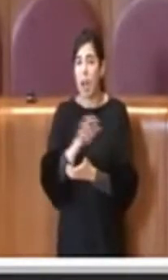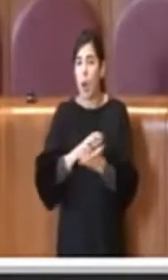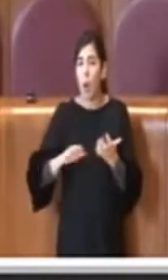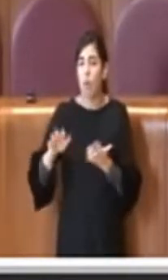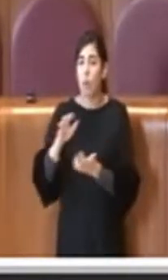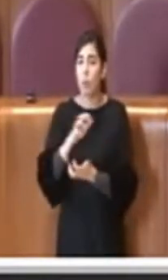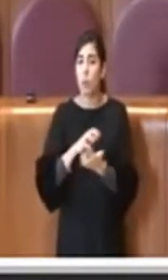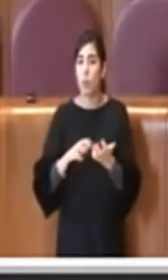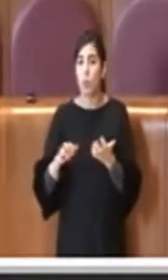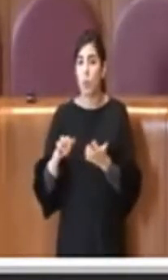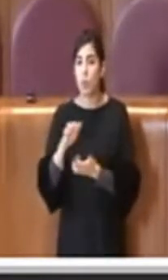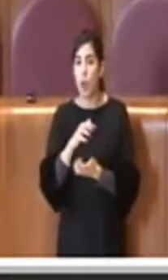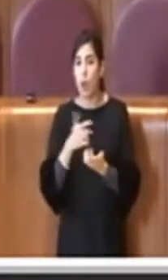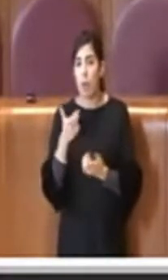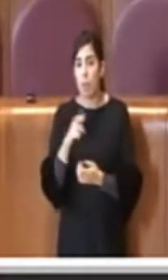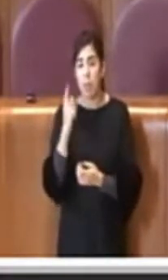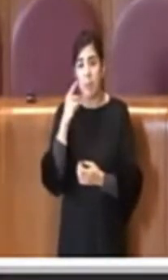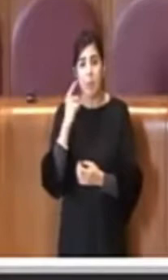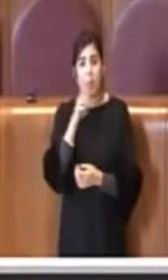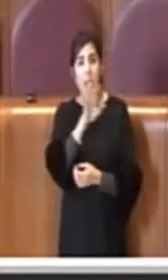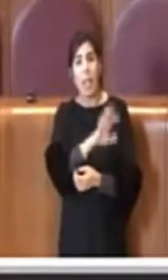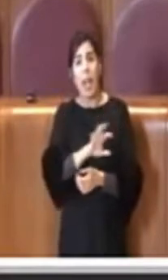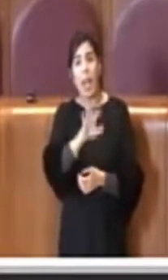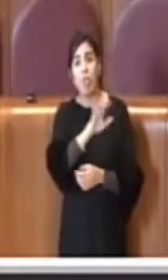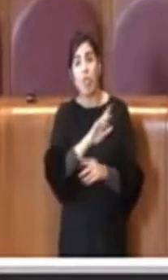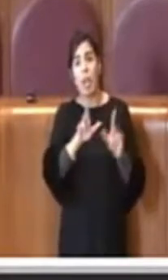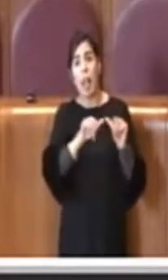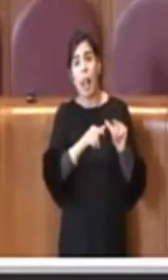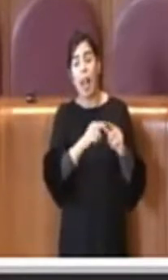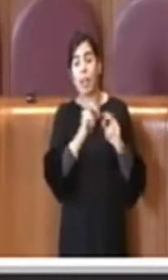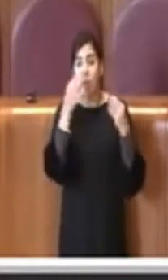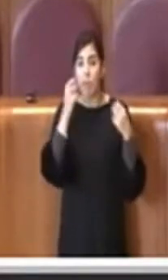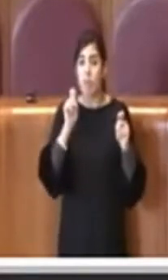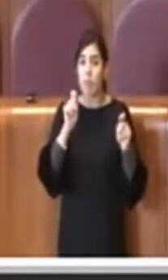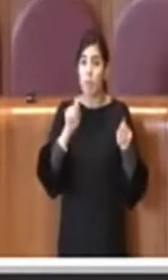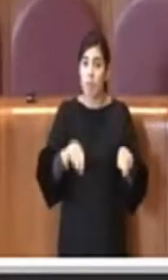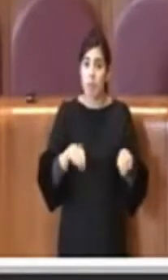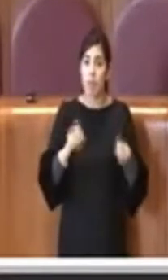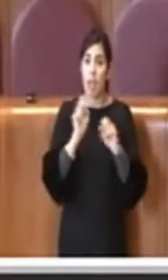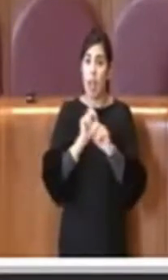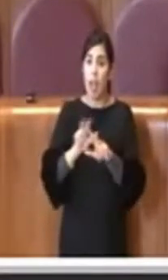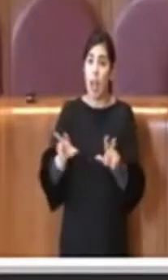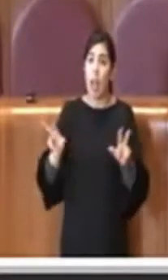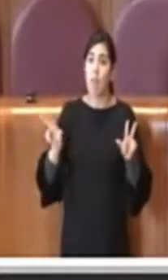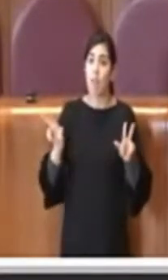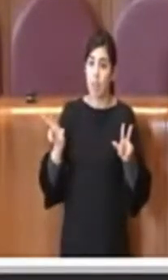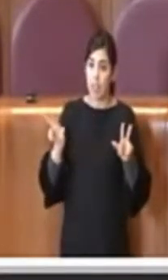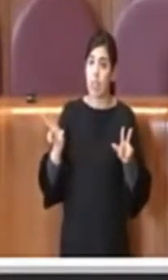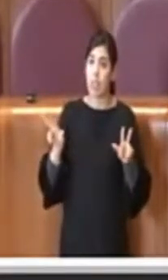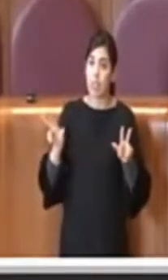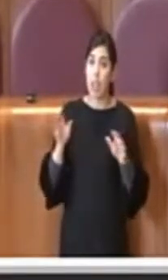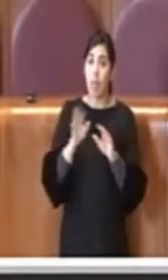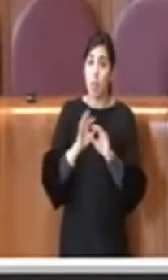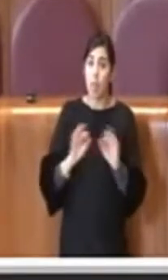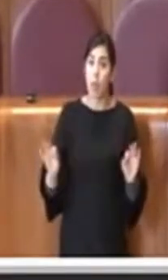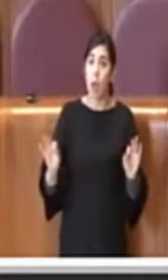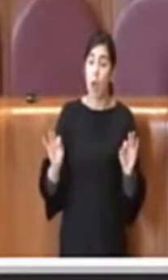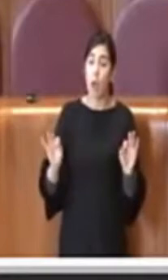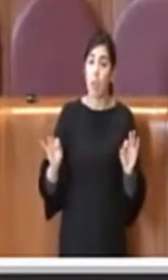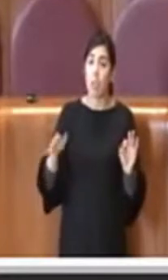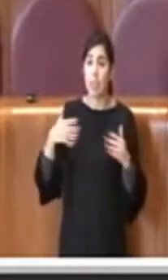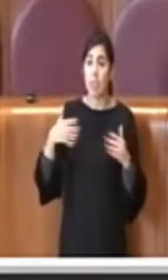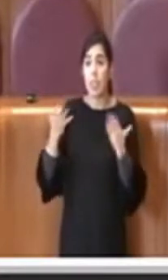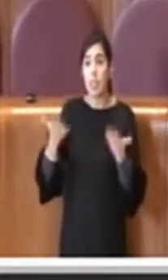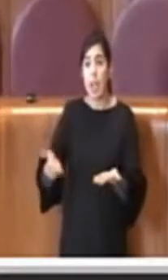la Regione Lazio ha annunciato di essere pronti a cambiare, a dare il nome al